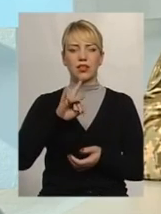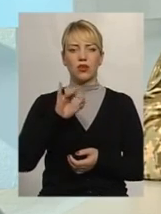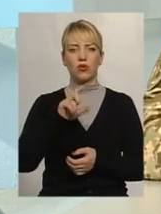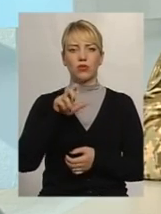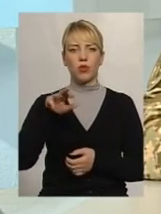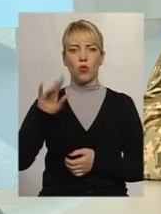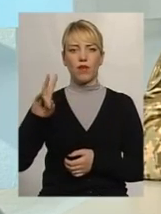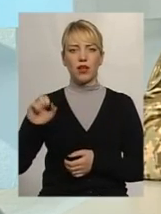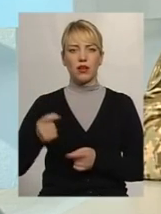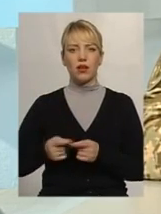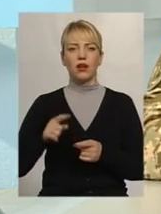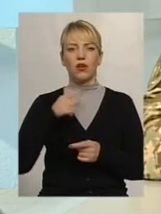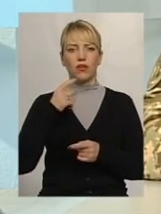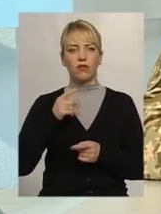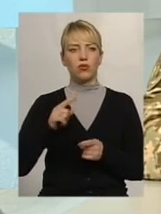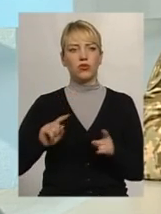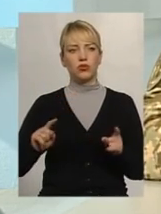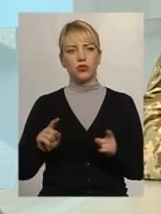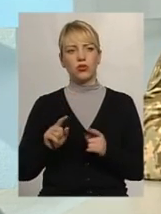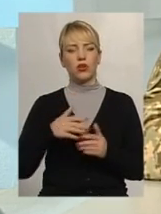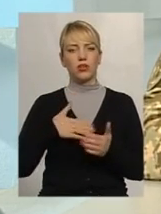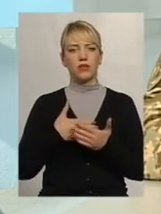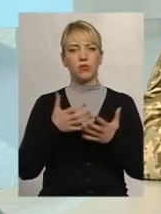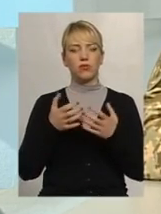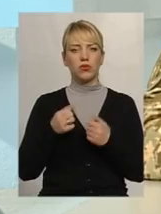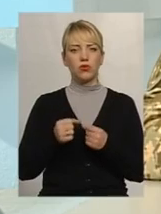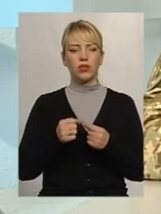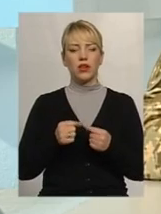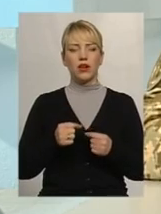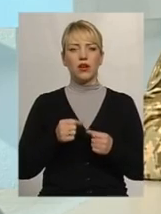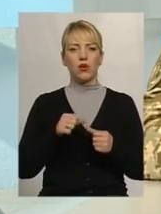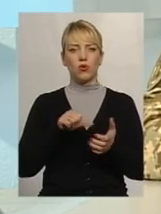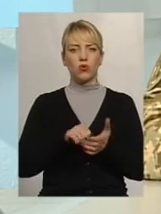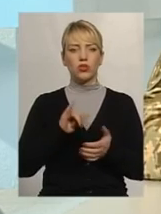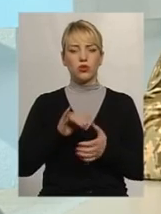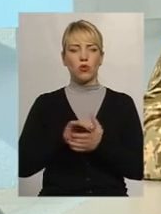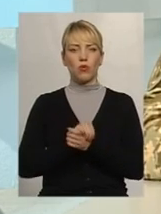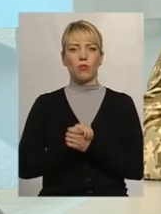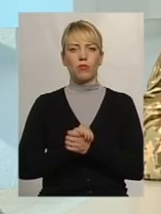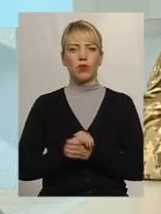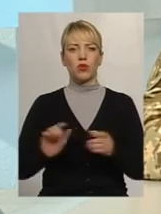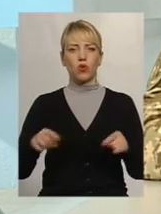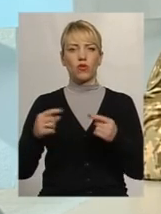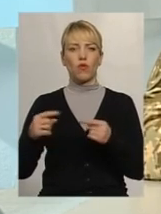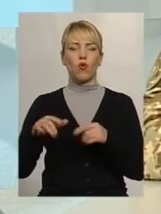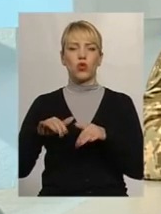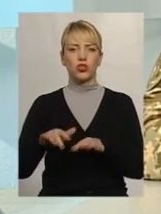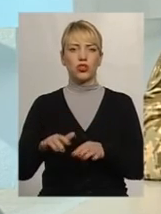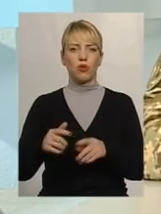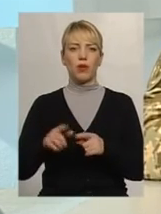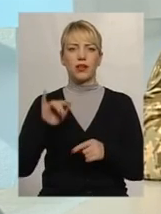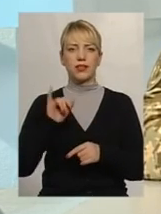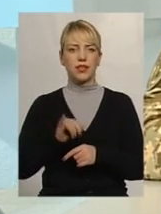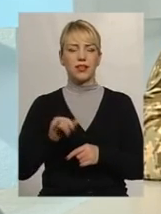доволі активно приймали участь в миротворчих операціях, де переймали і набували того